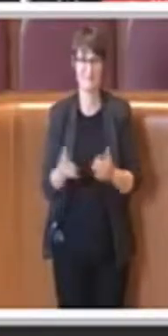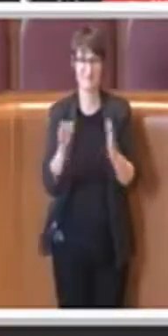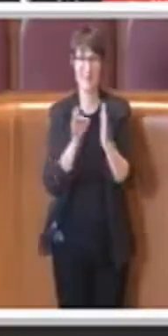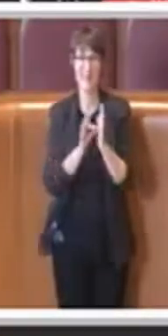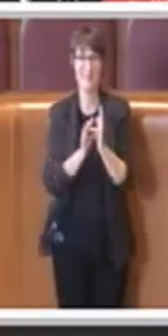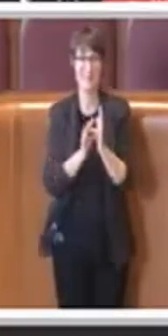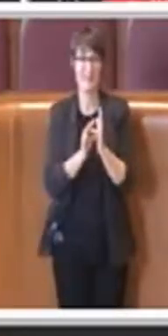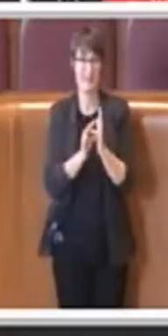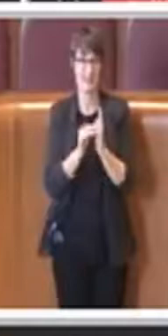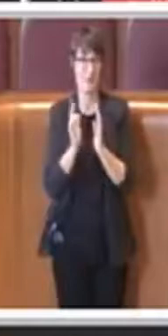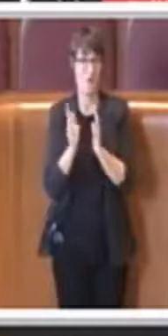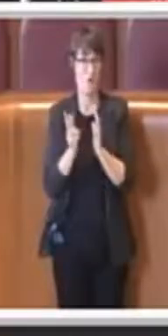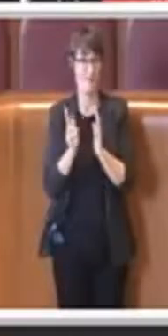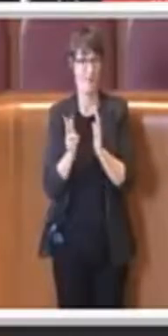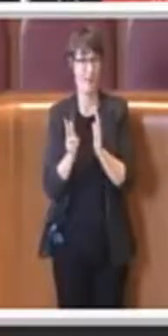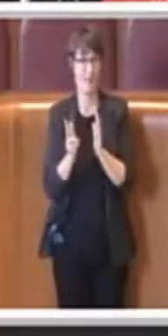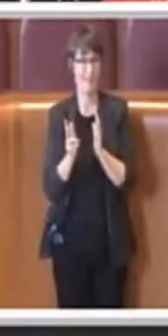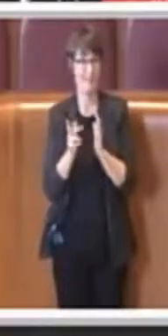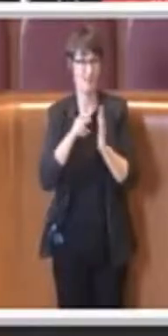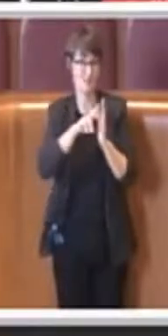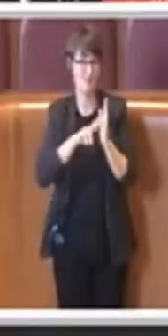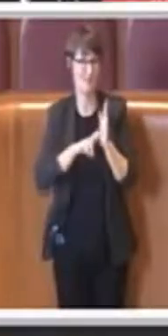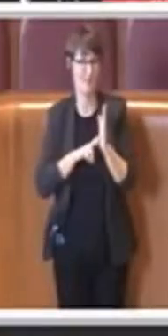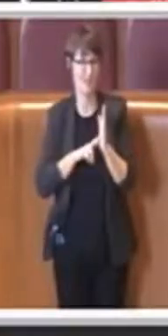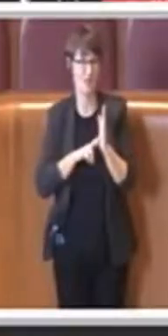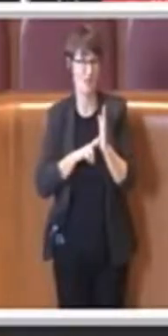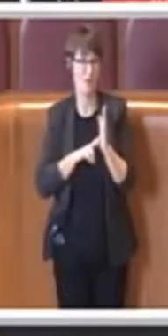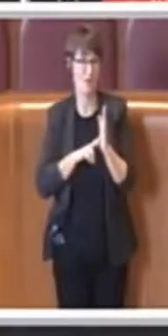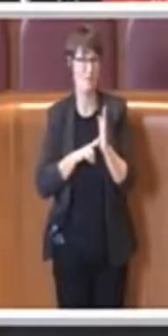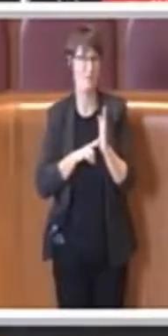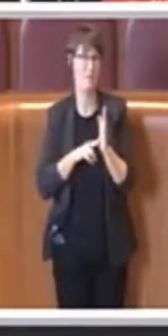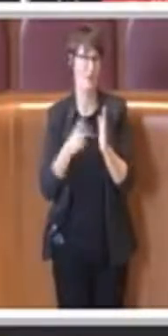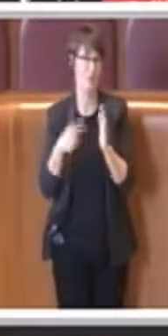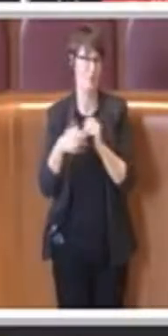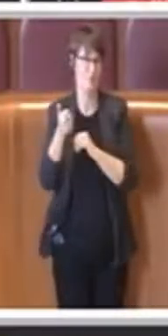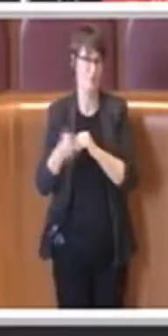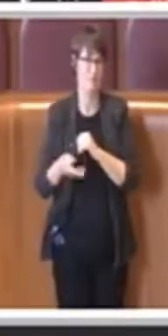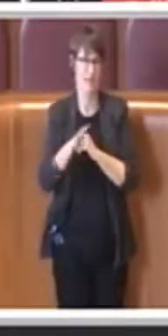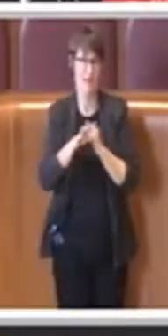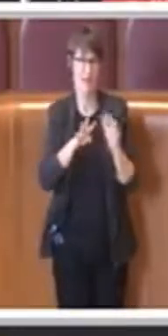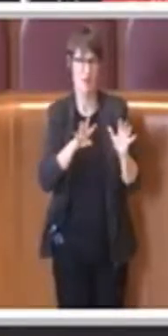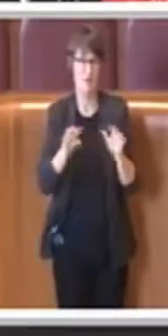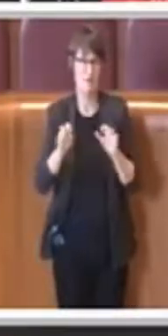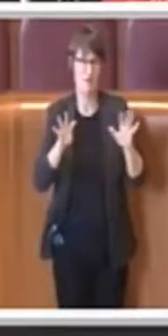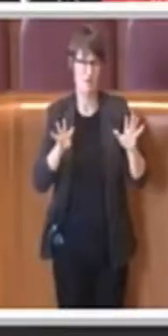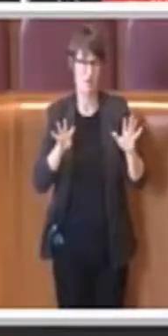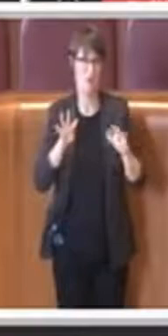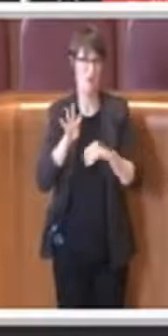13 del regolamento del 1994, ovvero infatti la